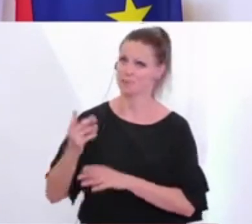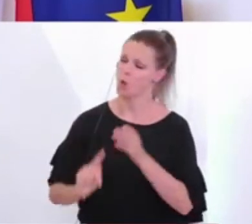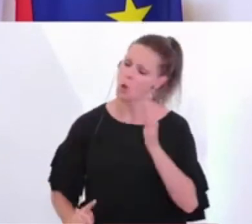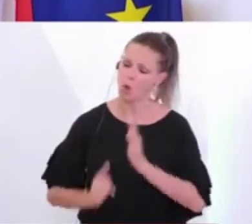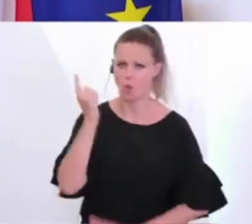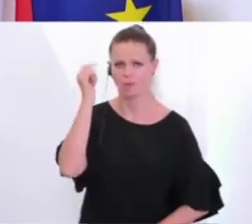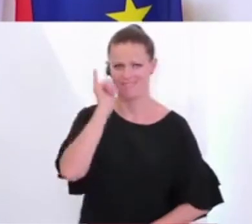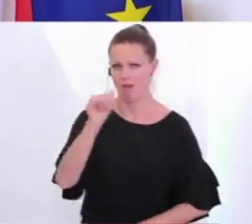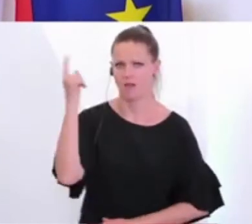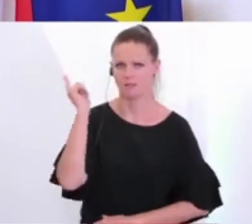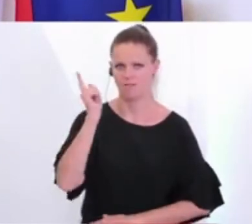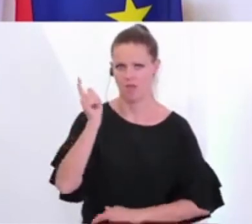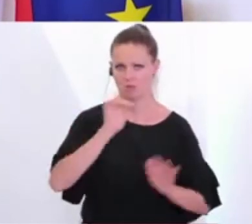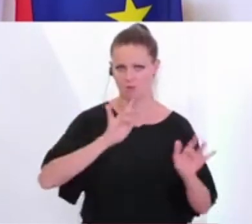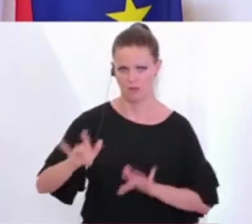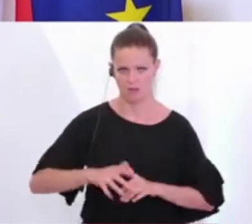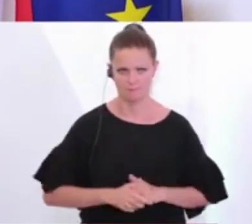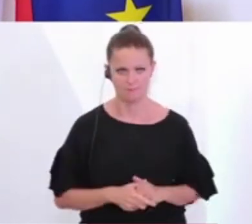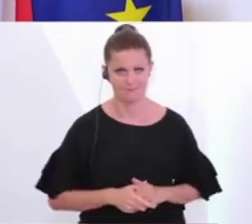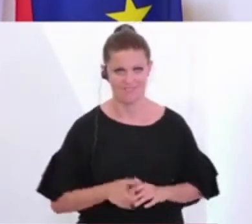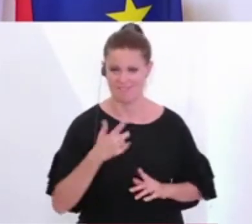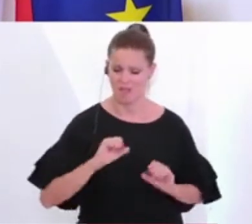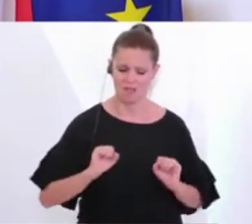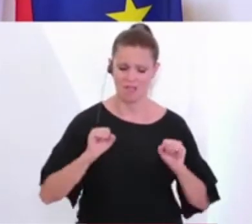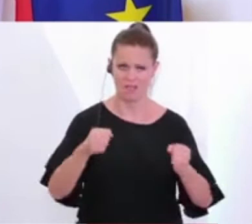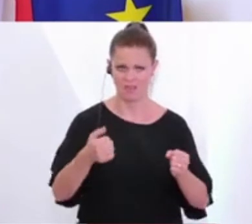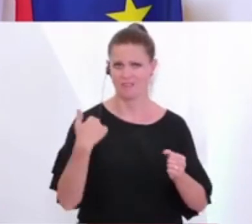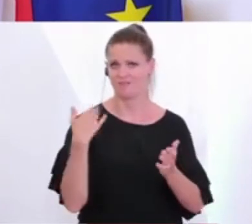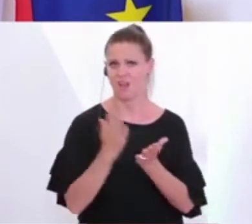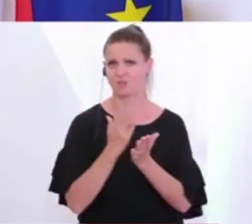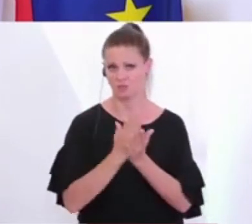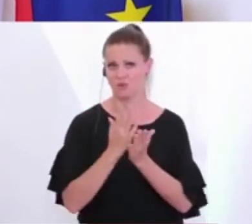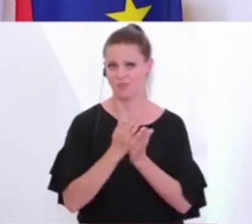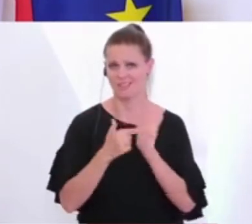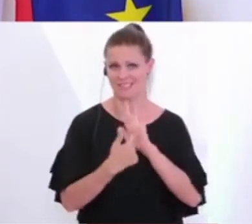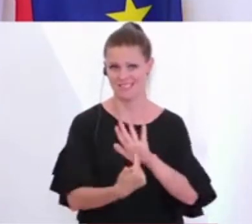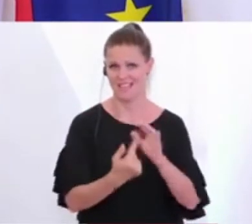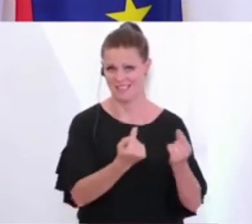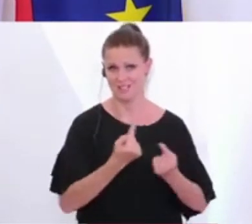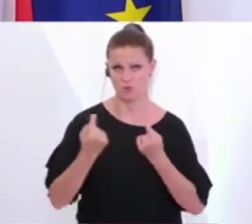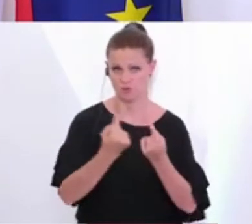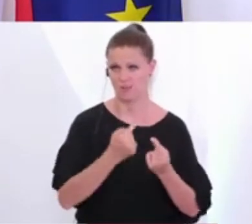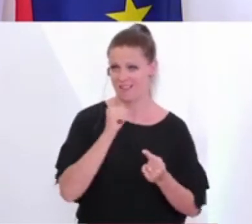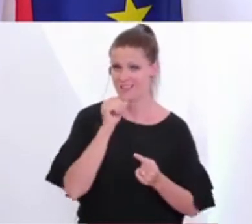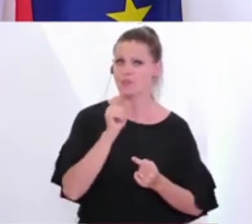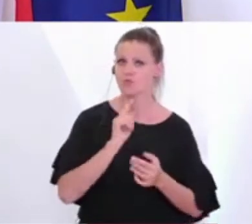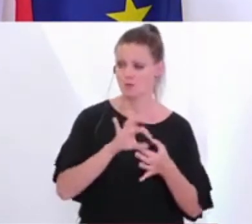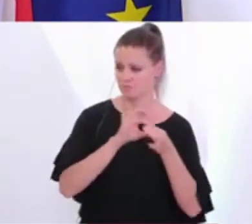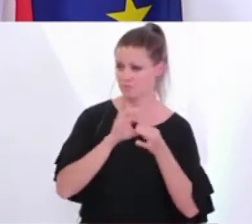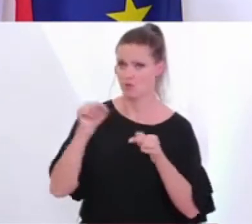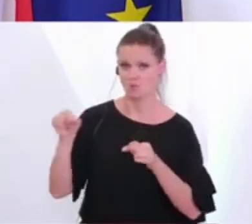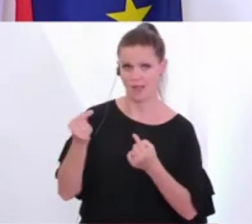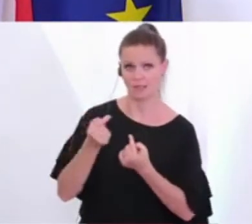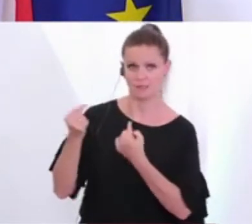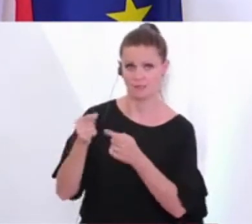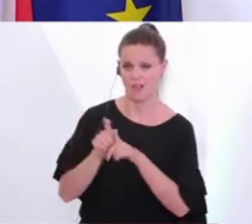Reisewarnung gilt. Wir reagieren damit, wie auch schon dargestellt, auch auf den Umstand, nicht nur auf die Situation vor Ort, sondern dass wir